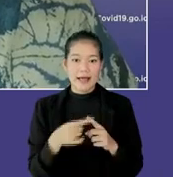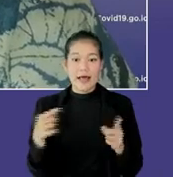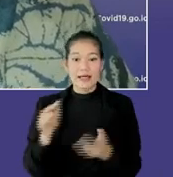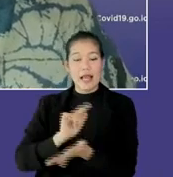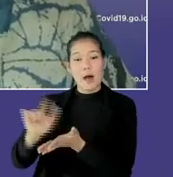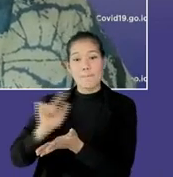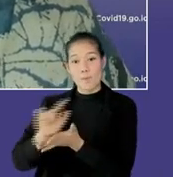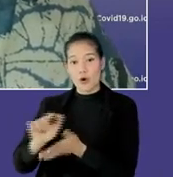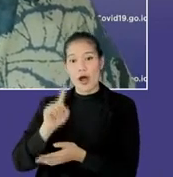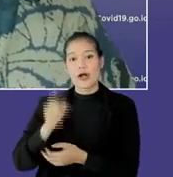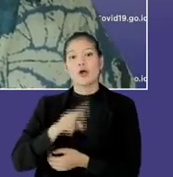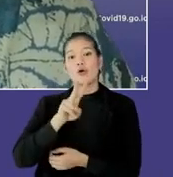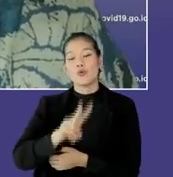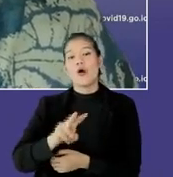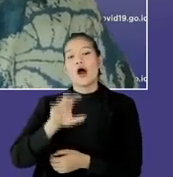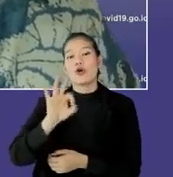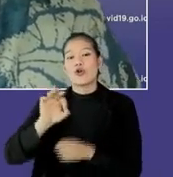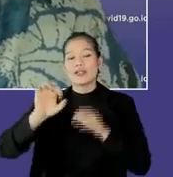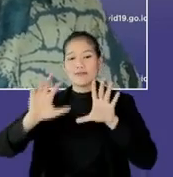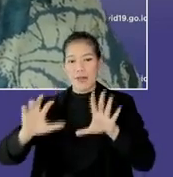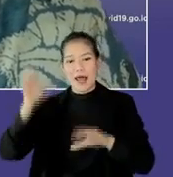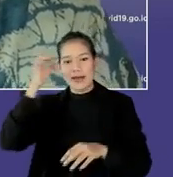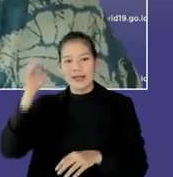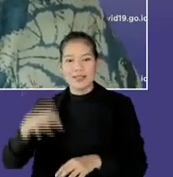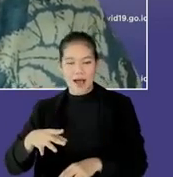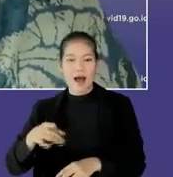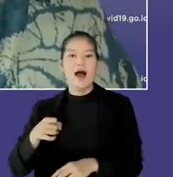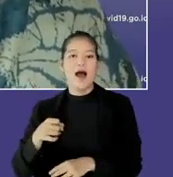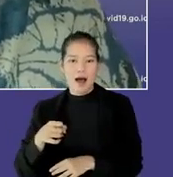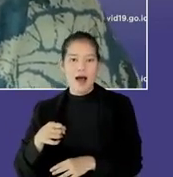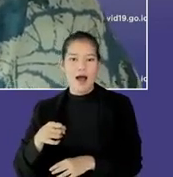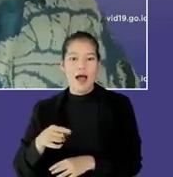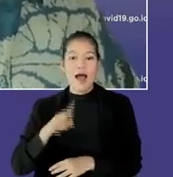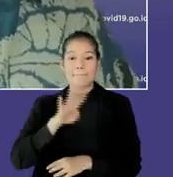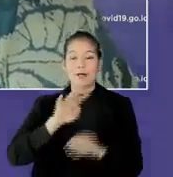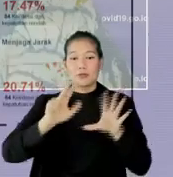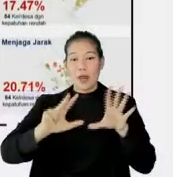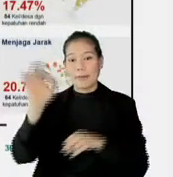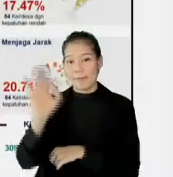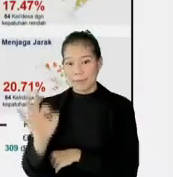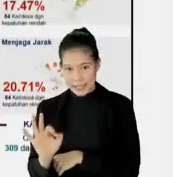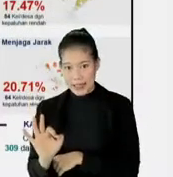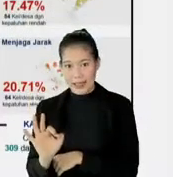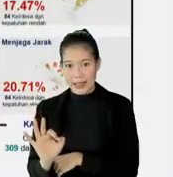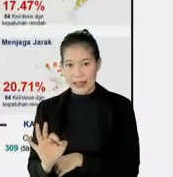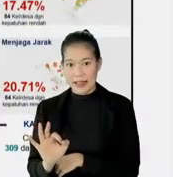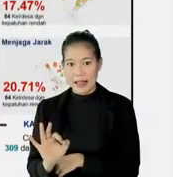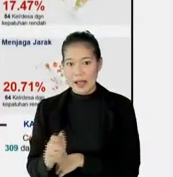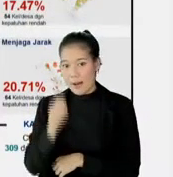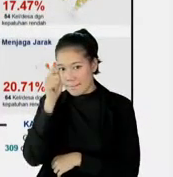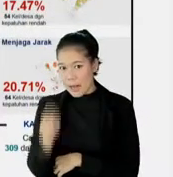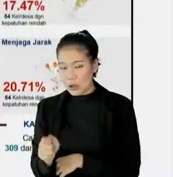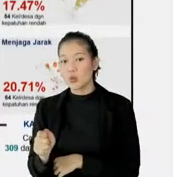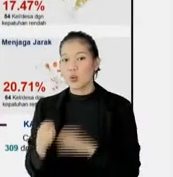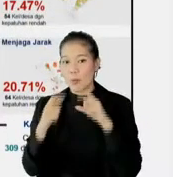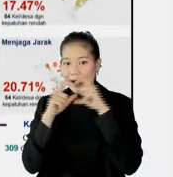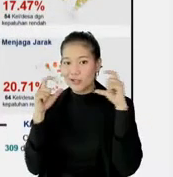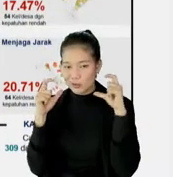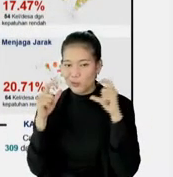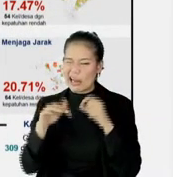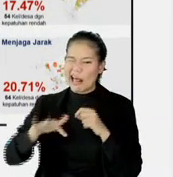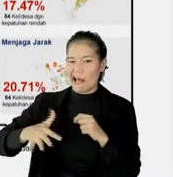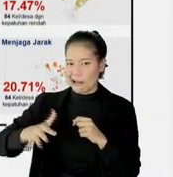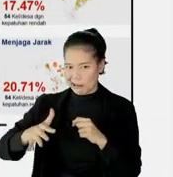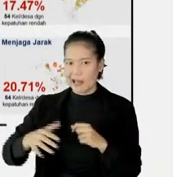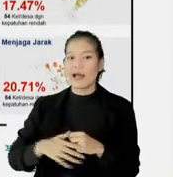yang dilaporkan ini, 229 kelurahan dan desa, ini kalau kita lihat, 48 persen kepatuhan menggunakan masker masih